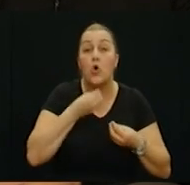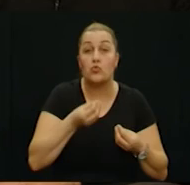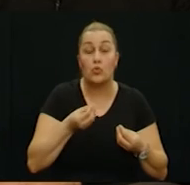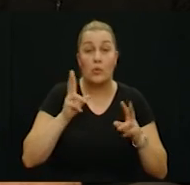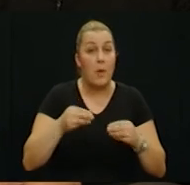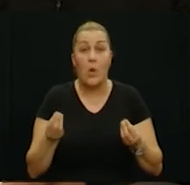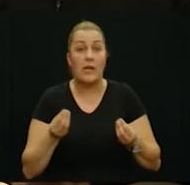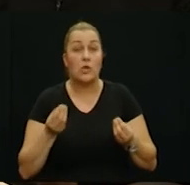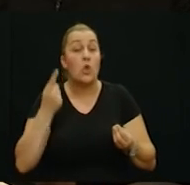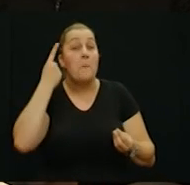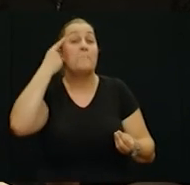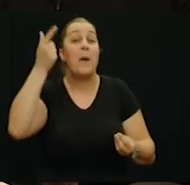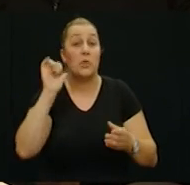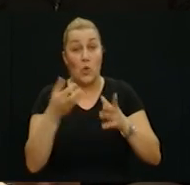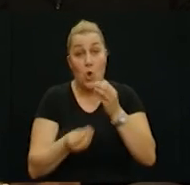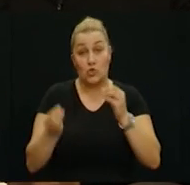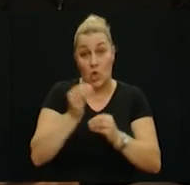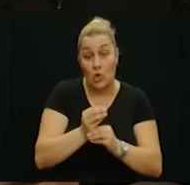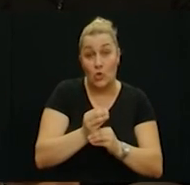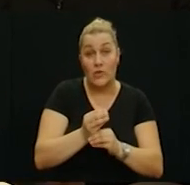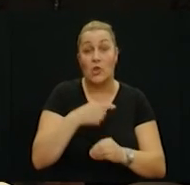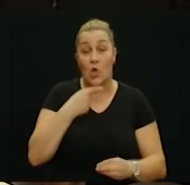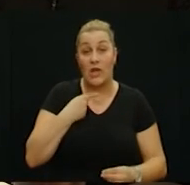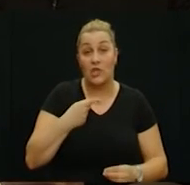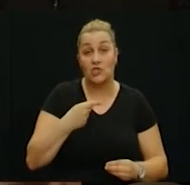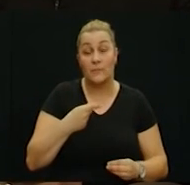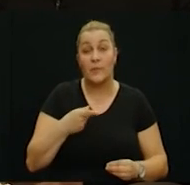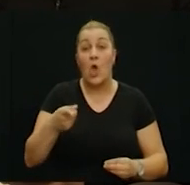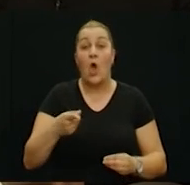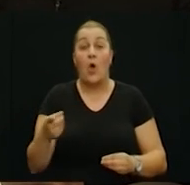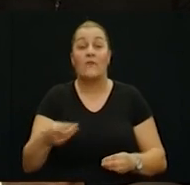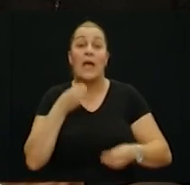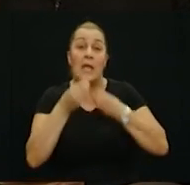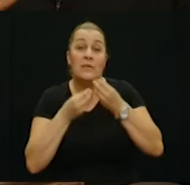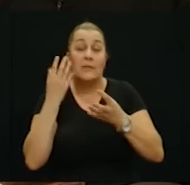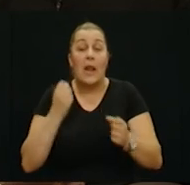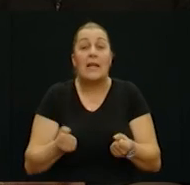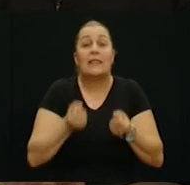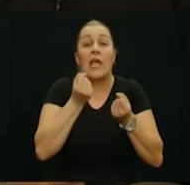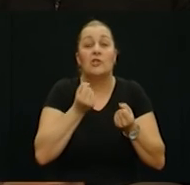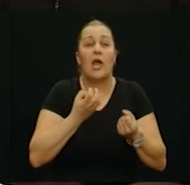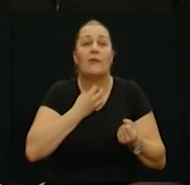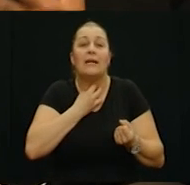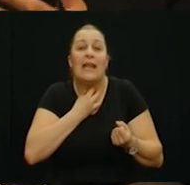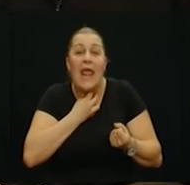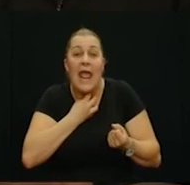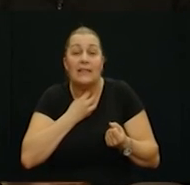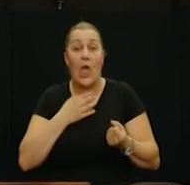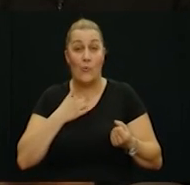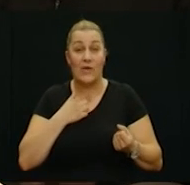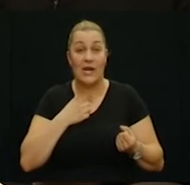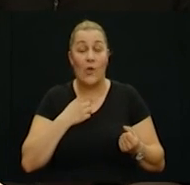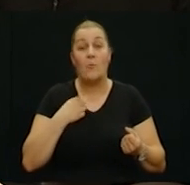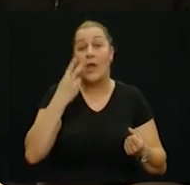imamo li nešto rekli bismo pametno još reći emisija je bila teška sa knednom u grlu reći mi moji